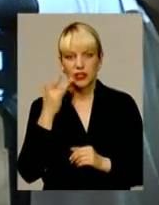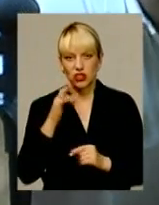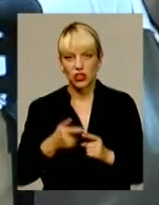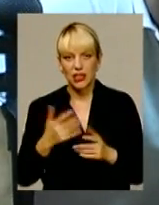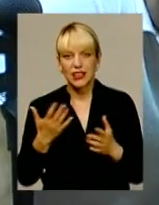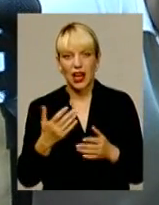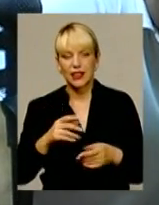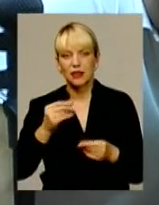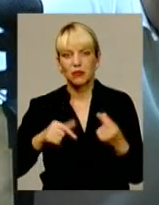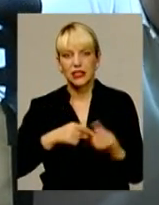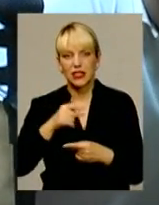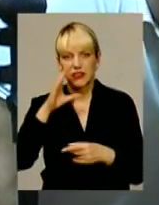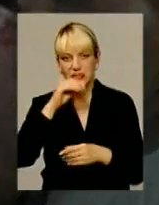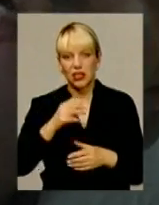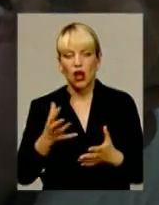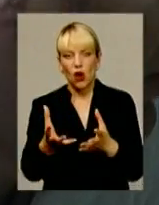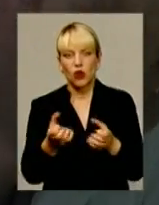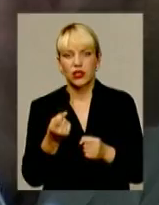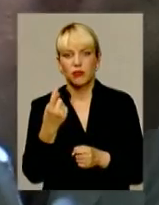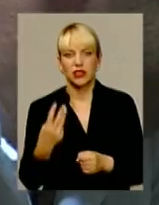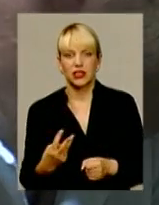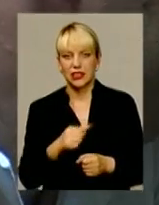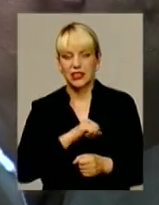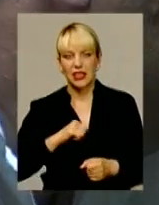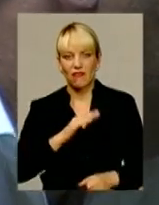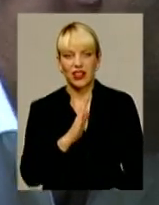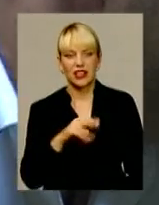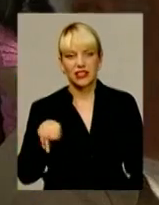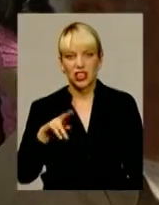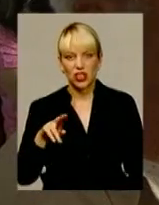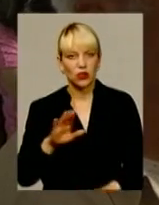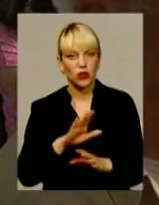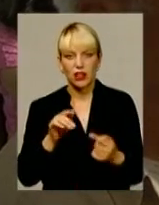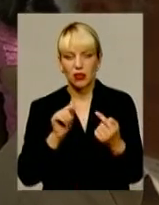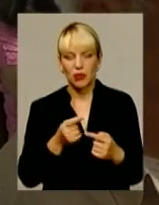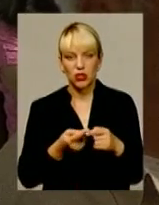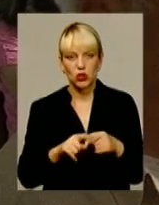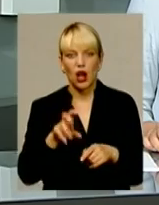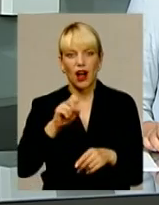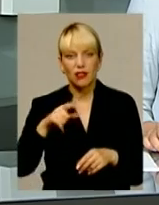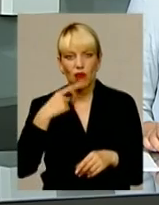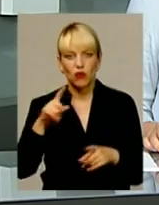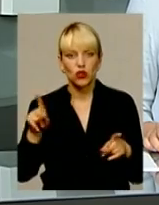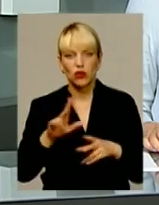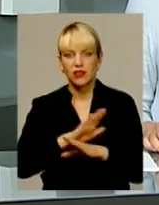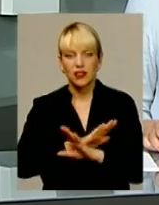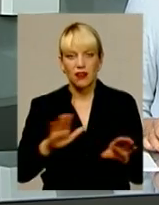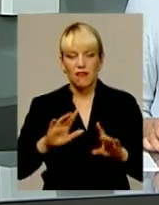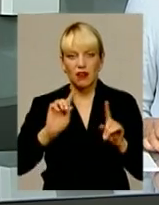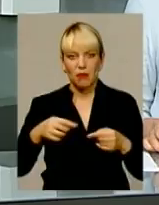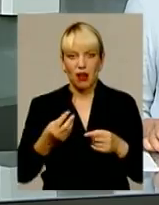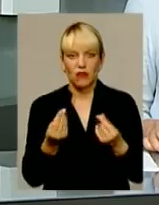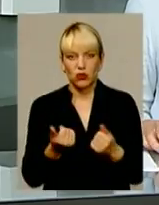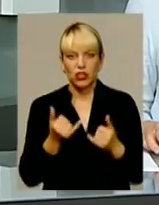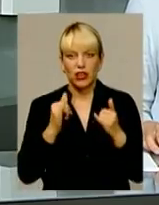з яких бізнесмен встиг отримати третину. Сам Валерій Д'яченко цього не заперечує, але стверджує, що не вимагав грошей. Та